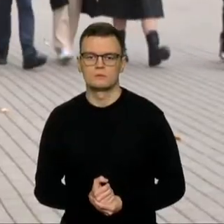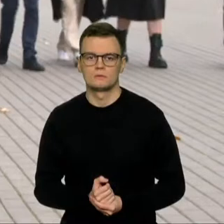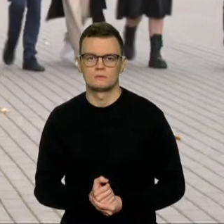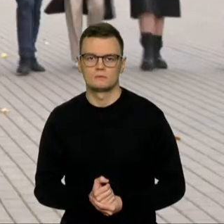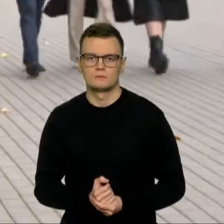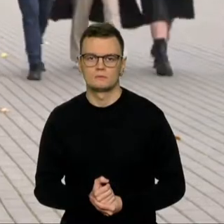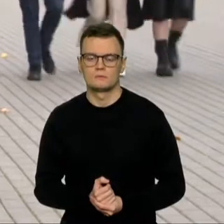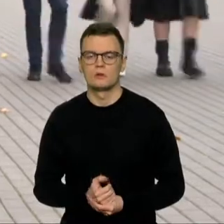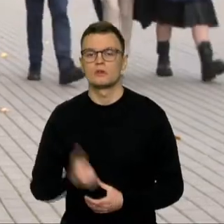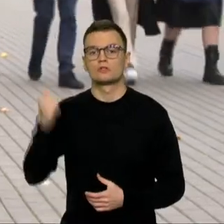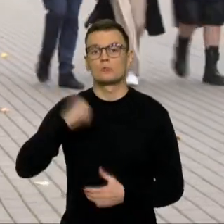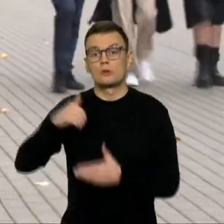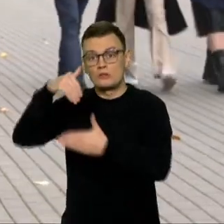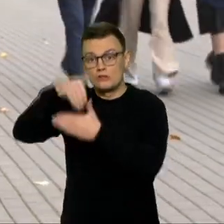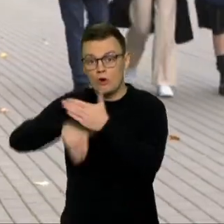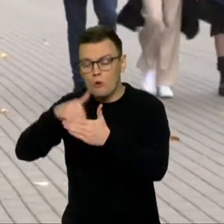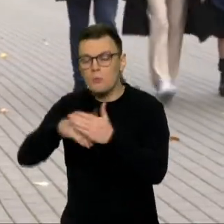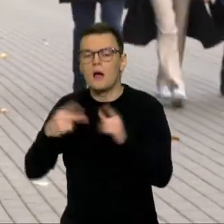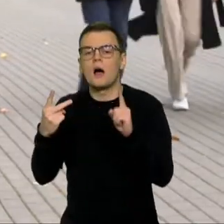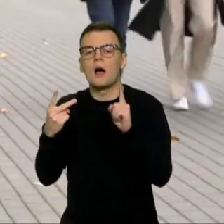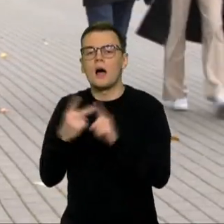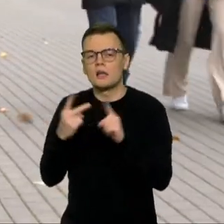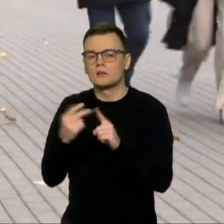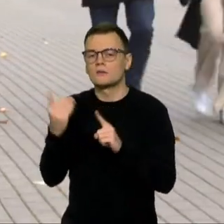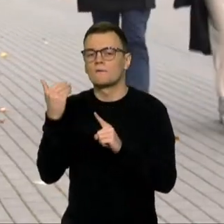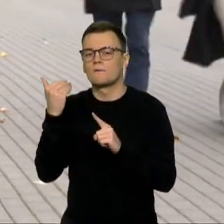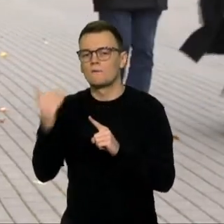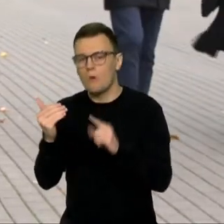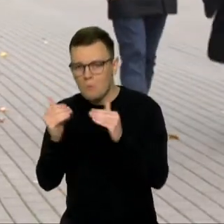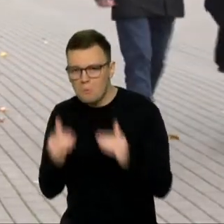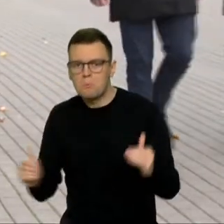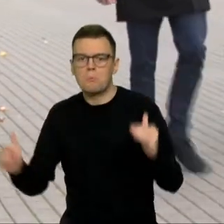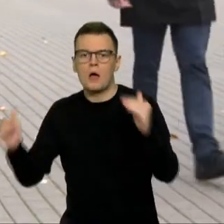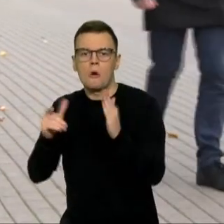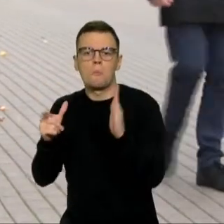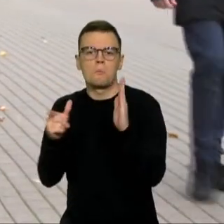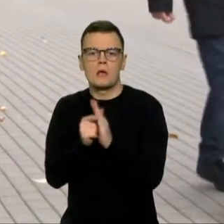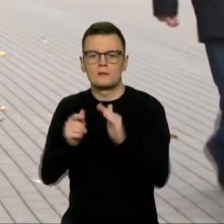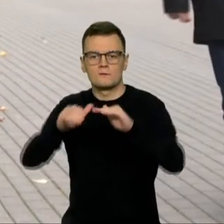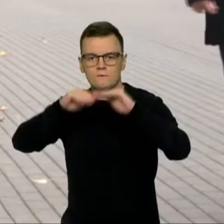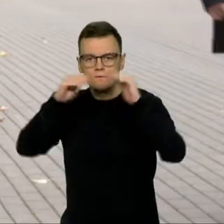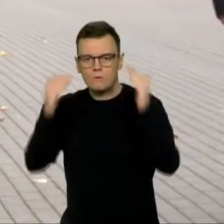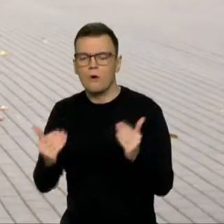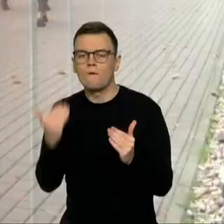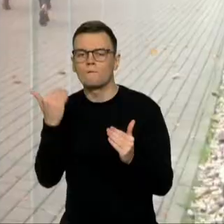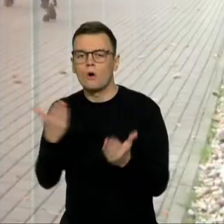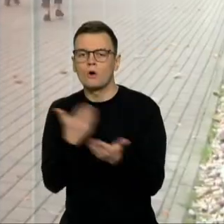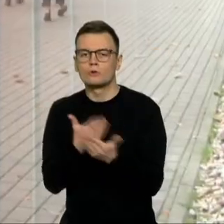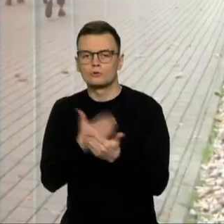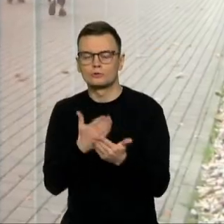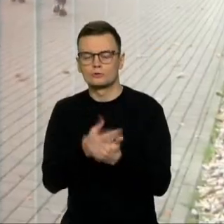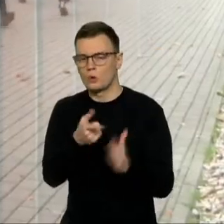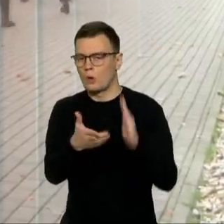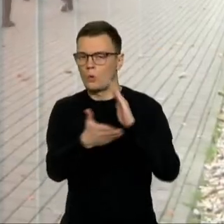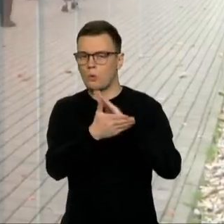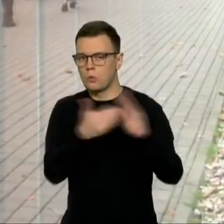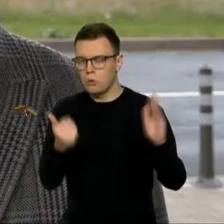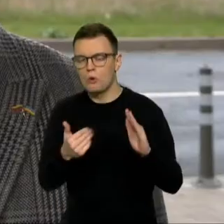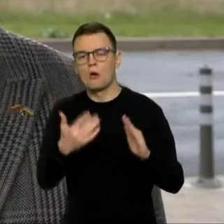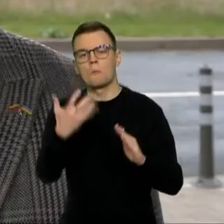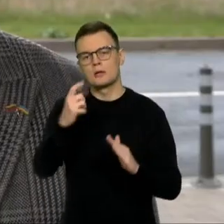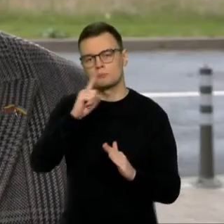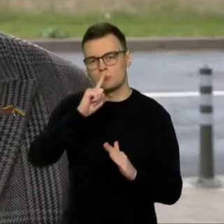Gyventojus antupos antrosios pakaupos pensijų fonduose nuo metų pradžios smuko pusę mirjardo. Lietuvos bankas sako, nėra jokių garantijų.